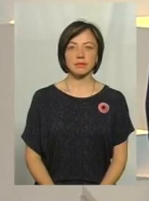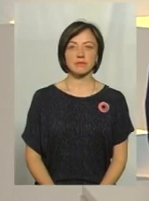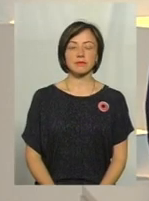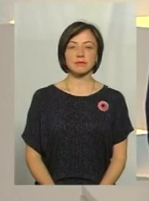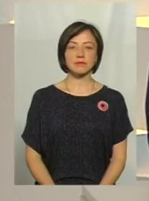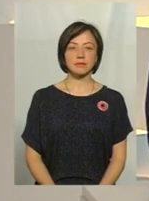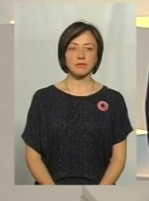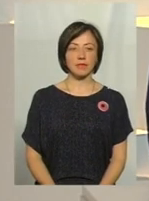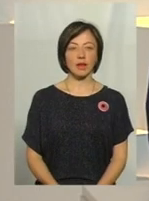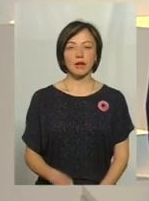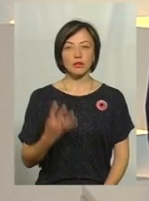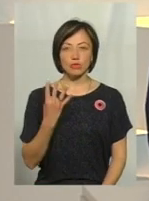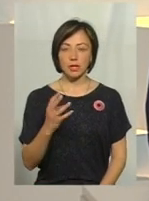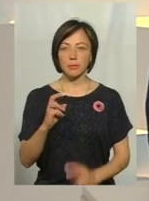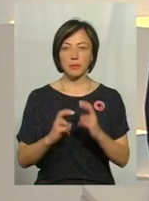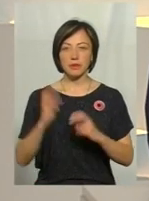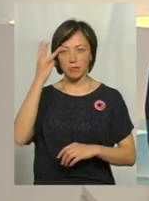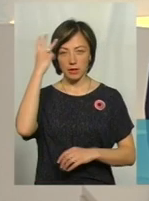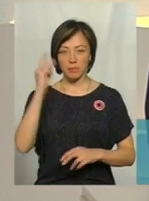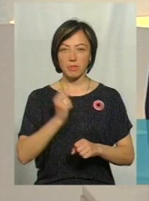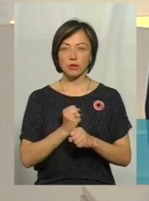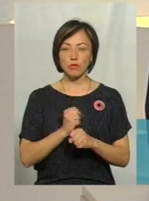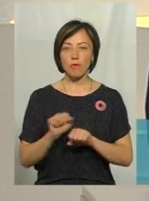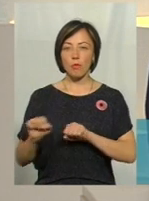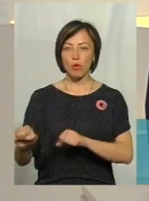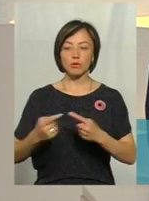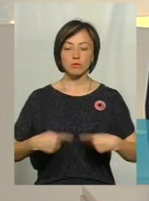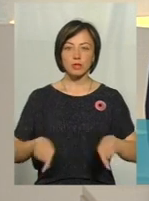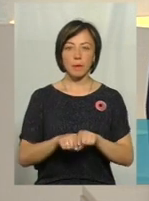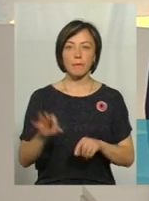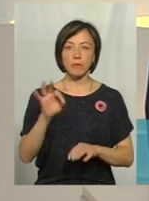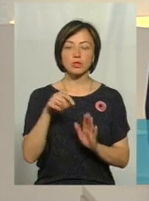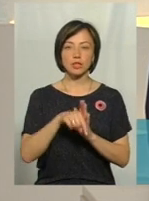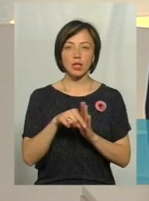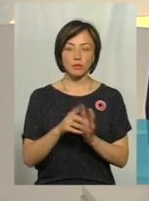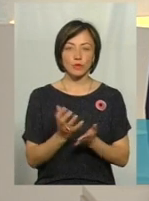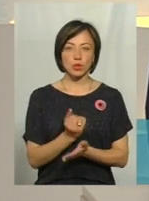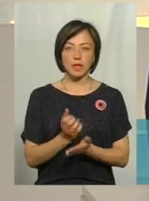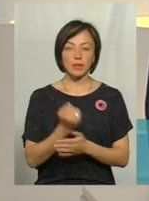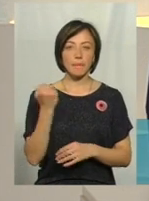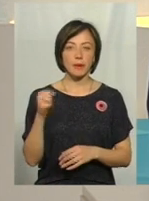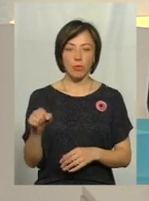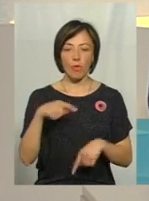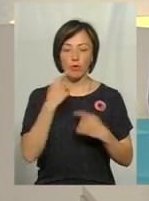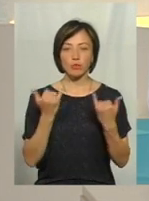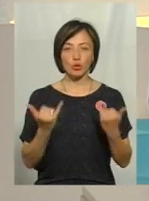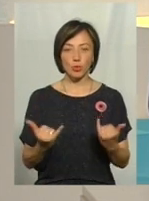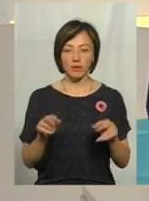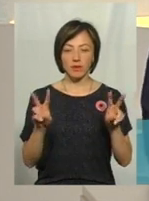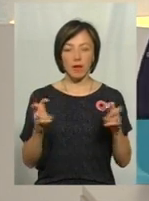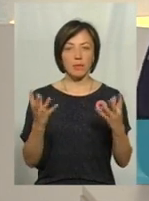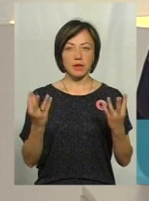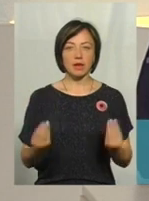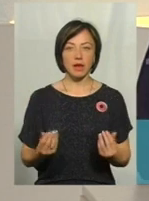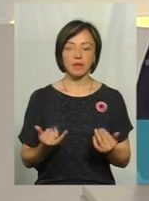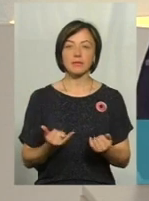Чотири підприємства Хмельниччини працюють в оборонному секторі. Про його значення у досягненні перемоги. Говоримо сьогодні у темі дня.